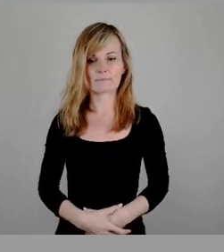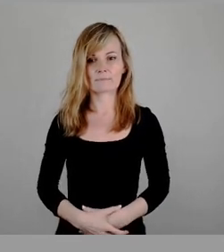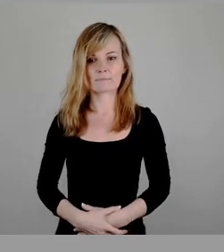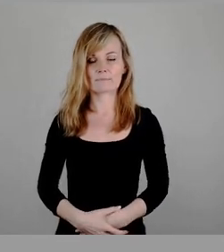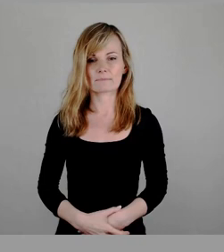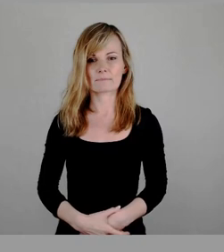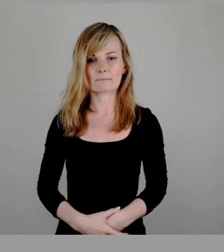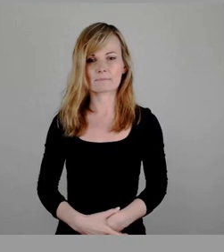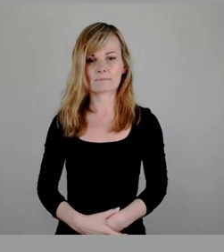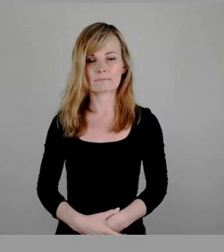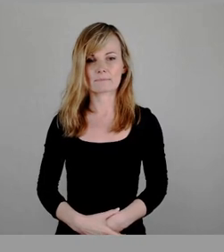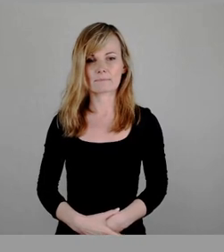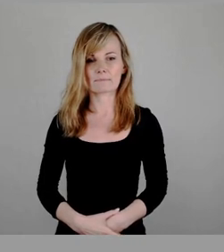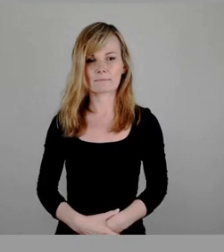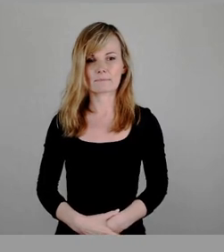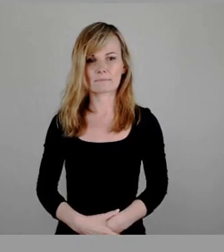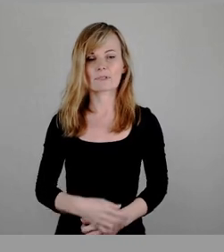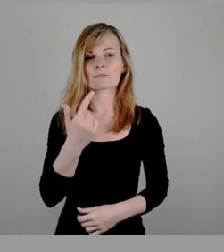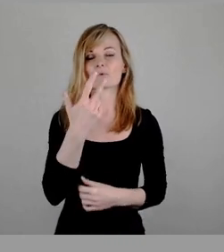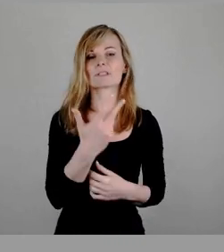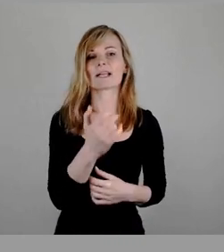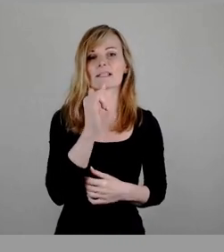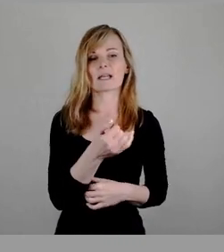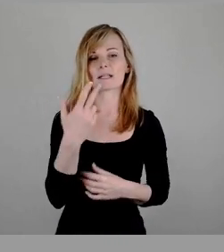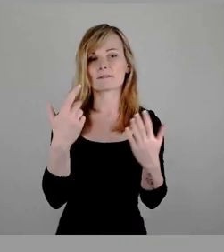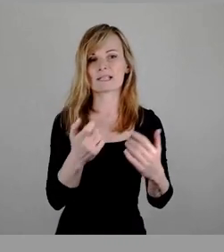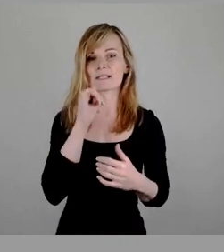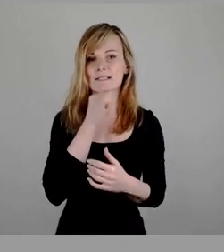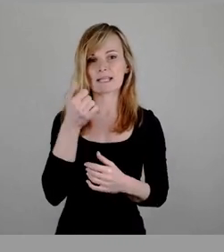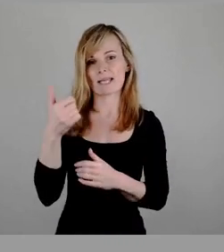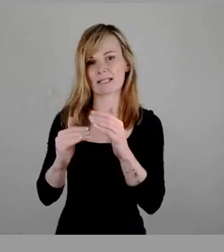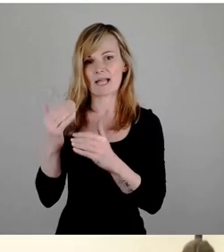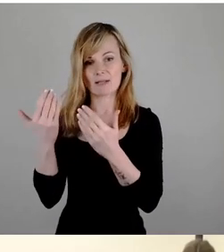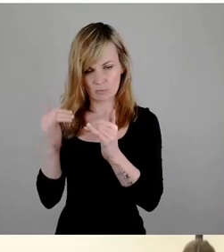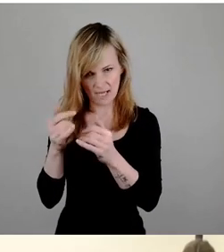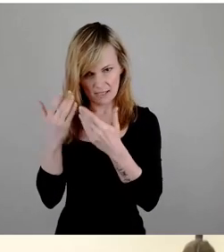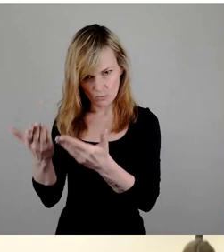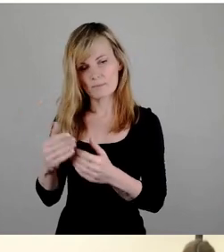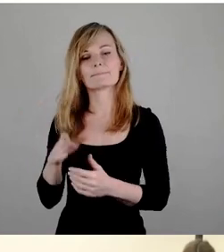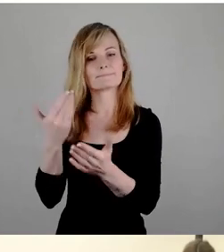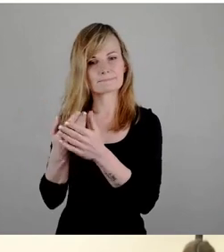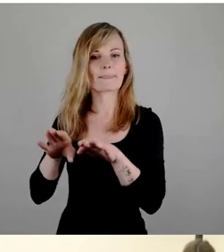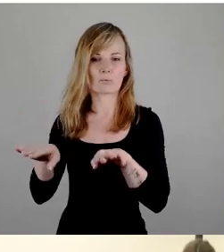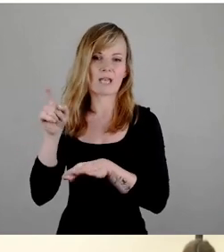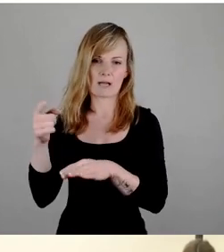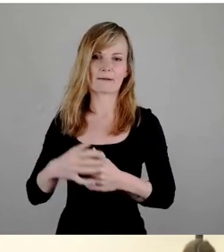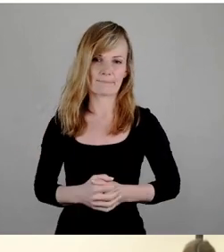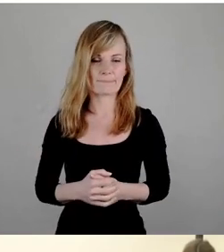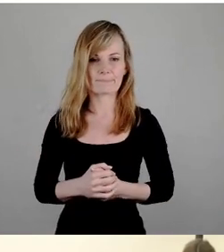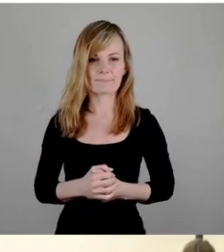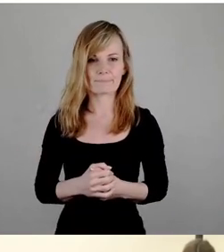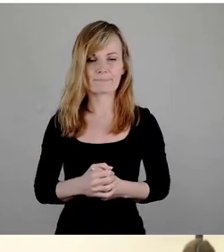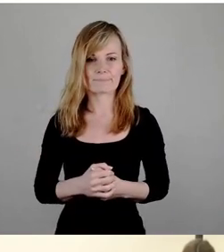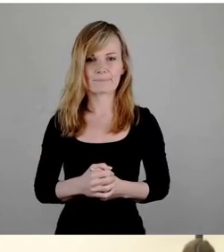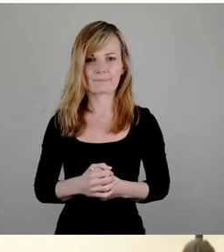Das wäre mit 32 Jahr 28 Nein, eine Enthaltung der Fall, würden wir also den Ausschussbericht zur Grundlage nehmen, bevor wir